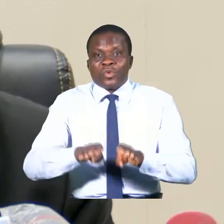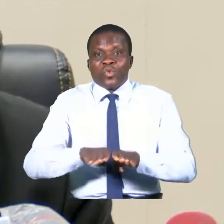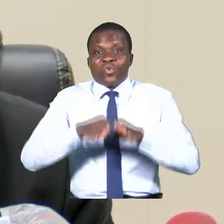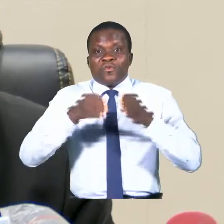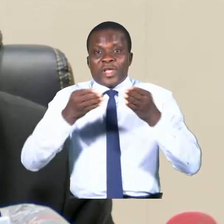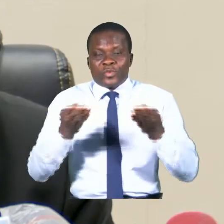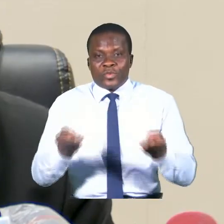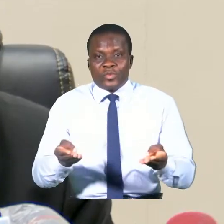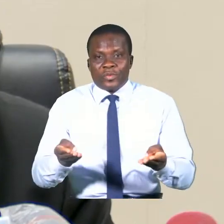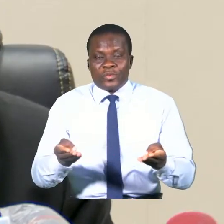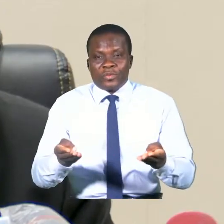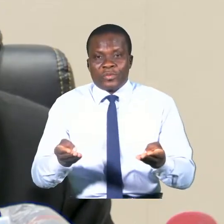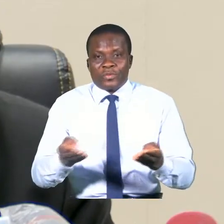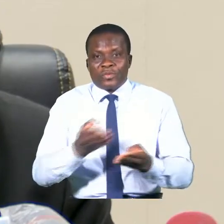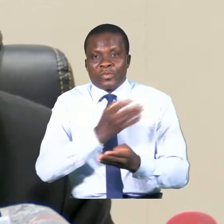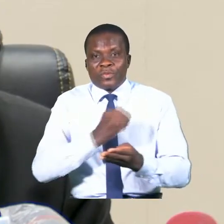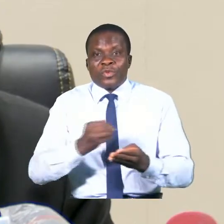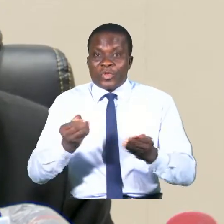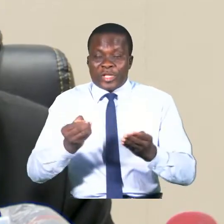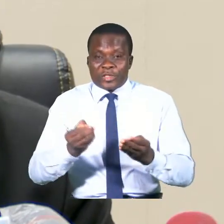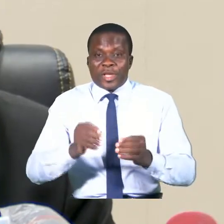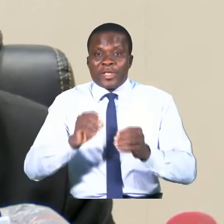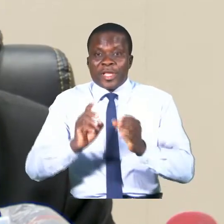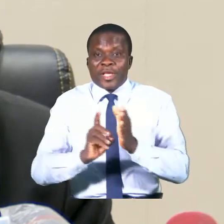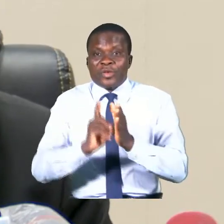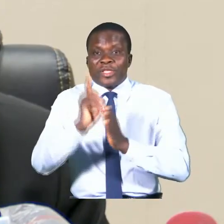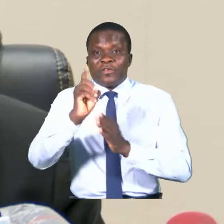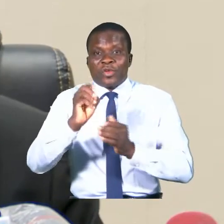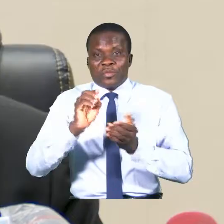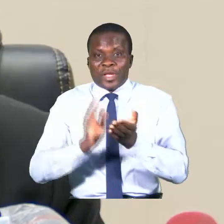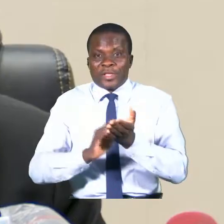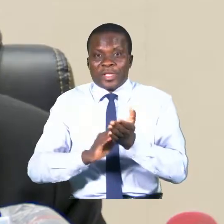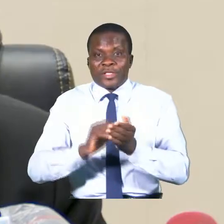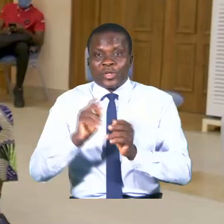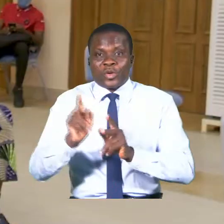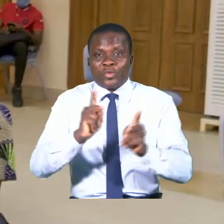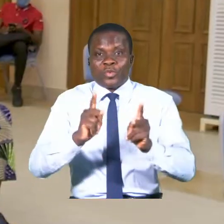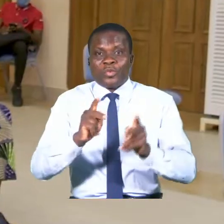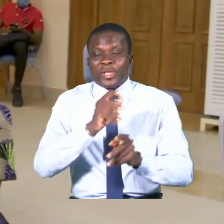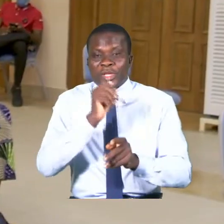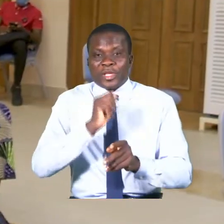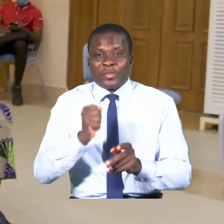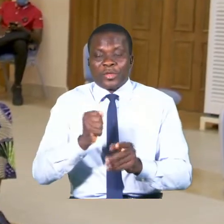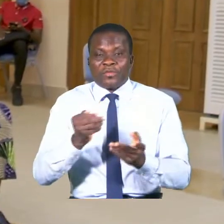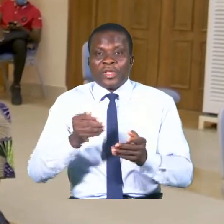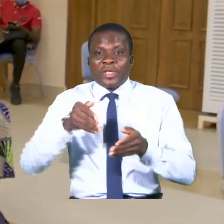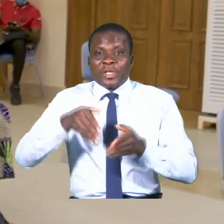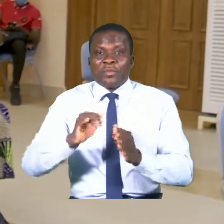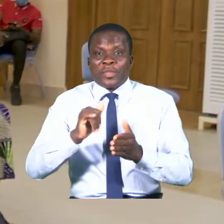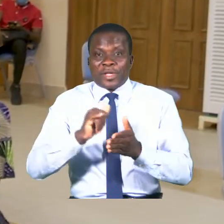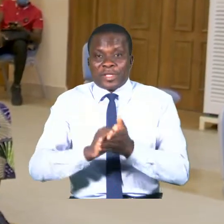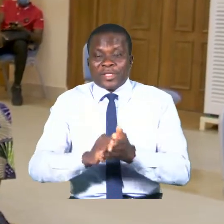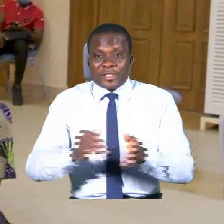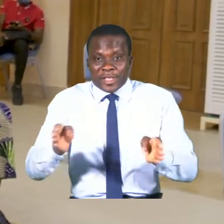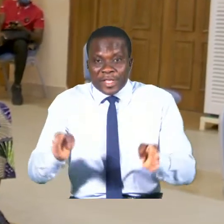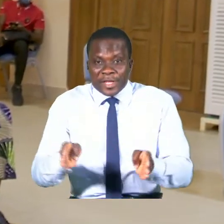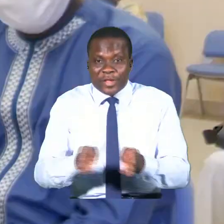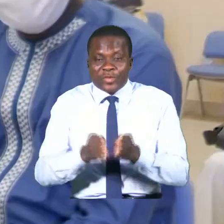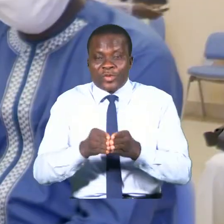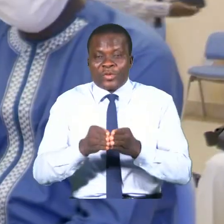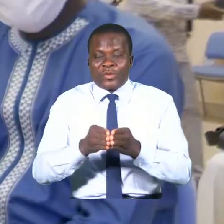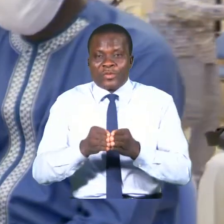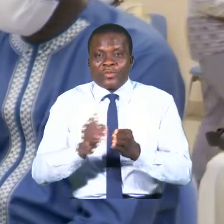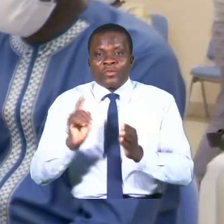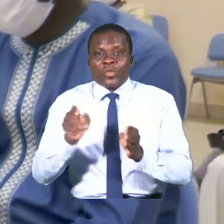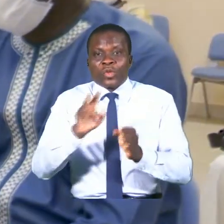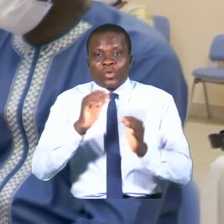et le développement des établissements publics et privés. Au cours de la présentation, vous